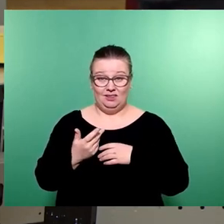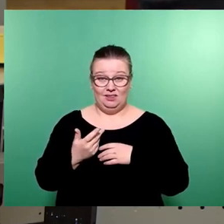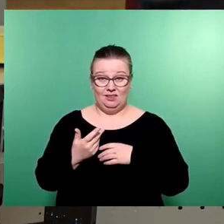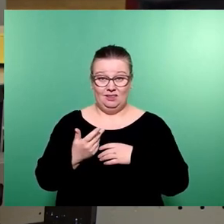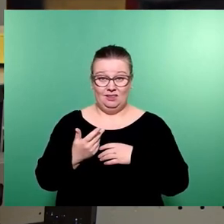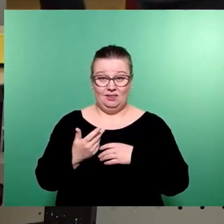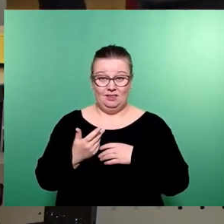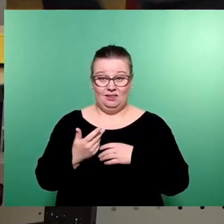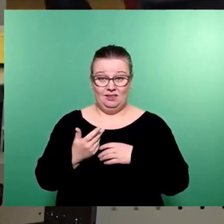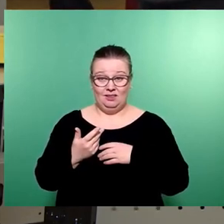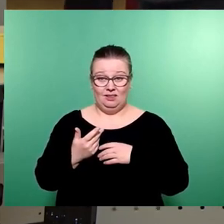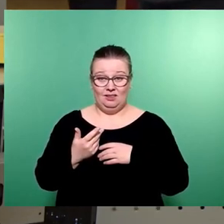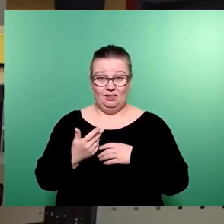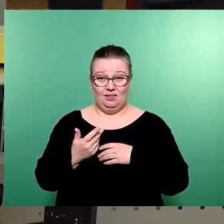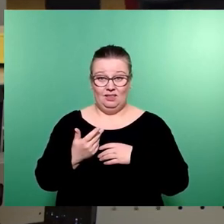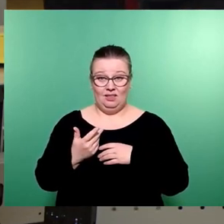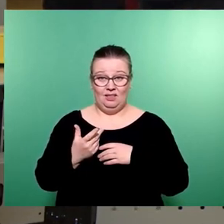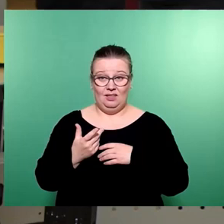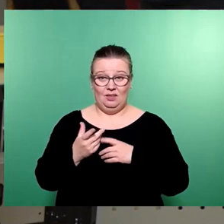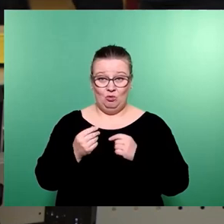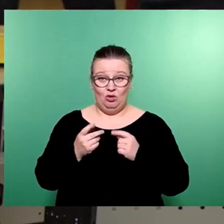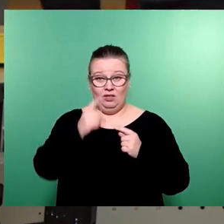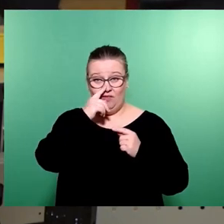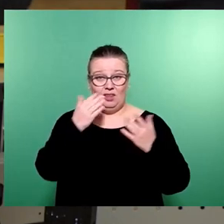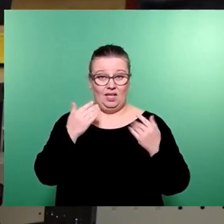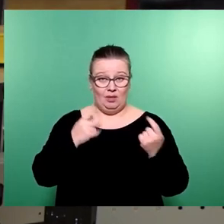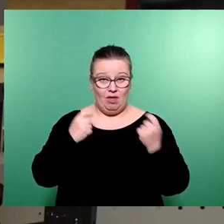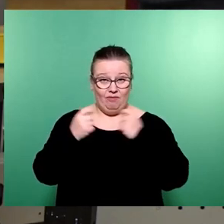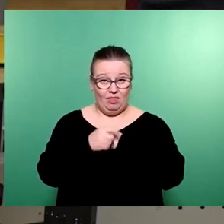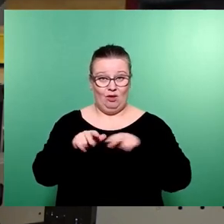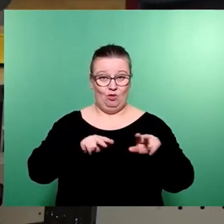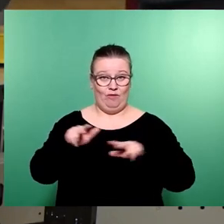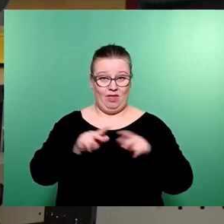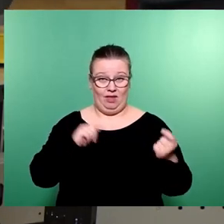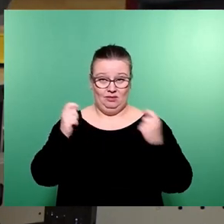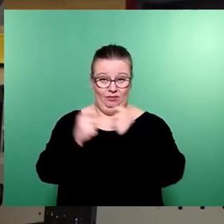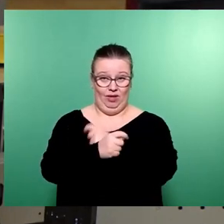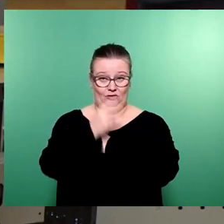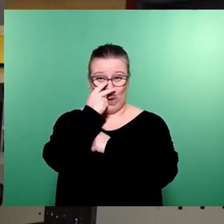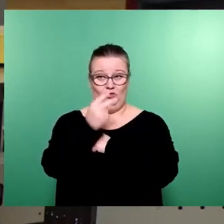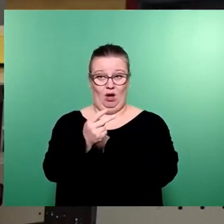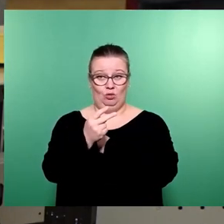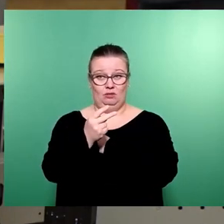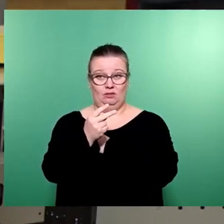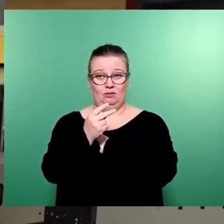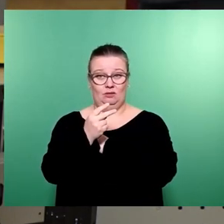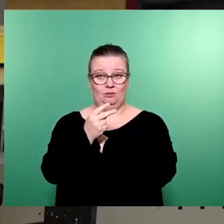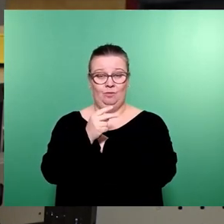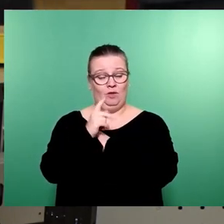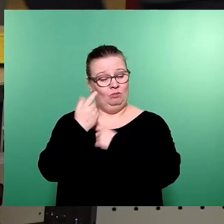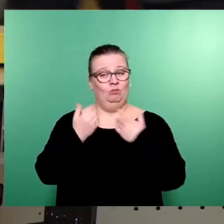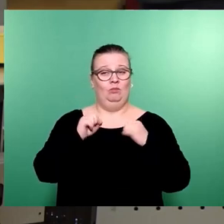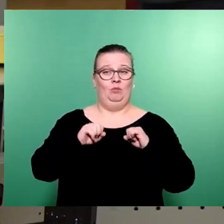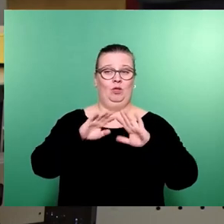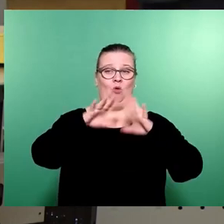sagen, zumindest wenn wir an Klimawende und Verkehrswende denken, dann sollte doch eigentlich auch im Haushalt